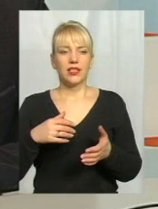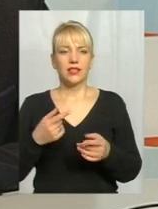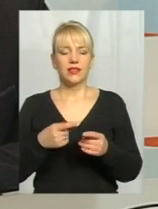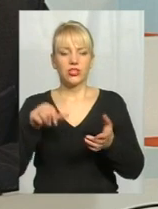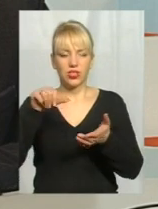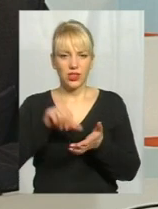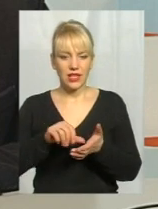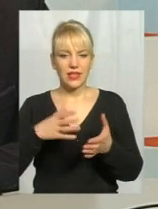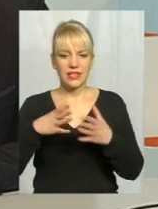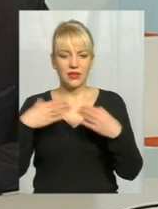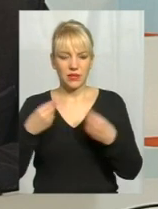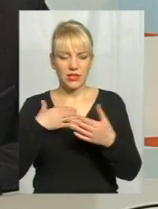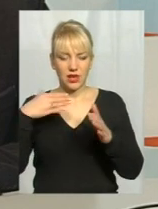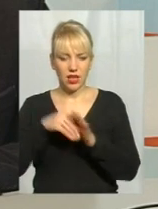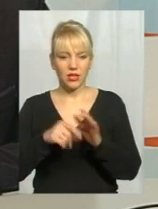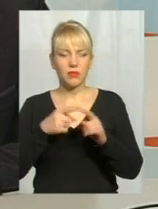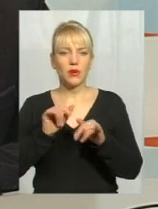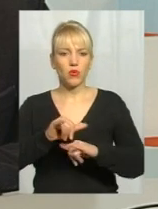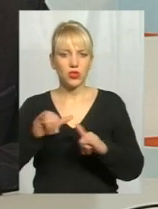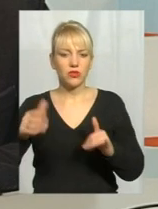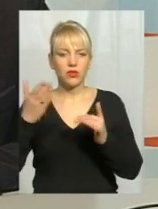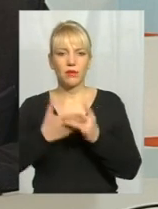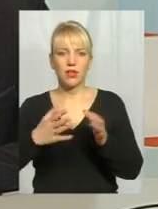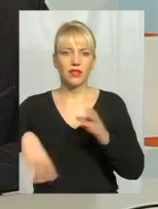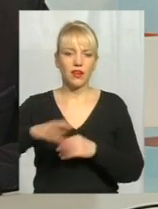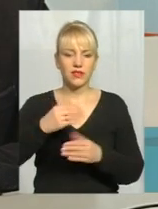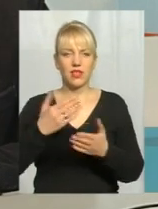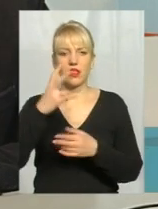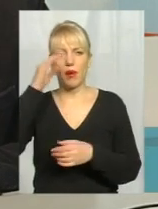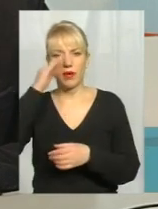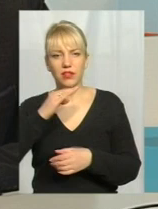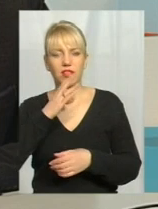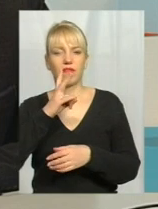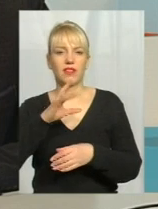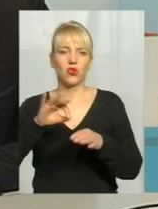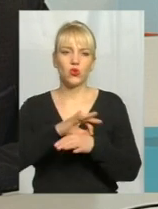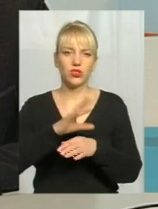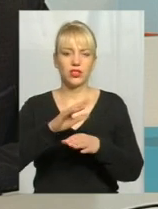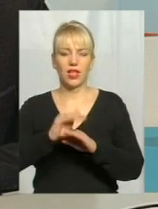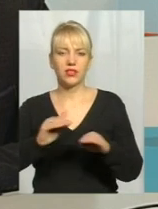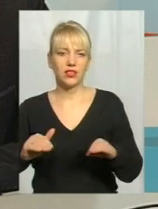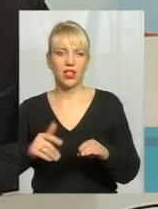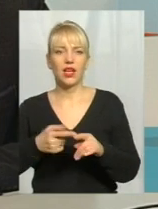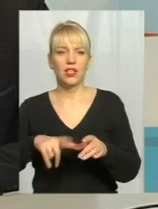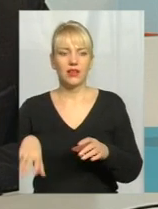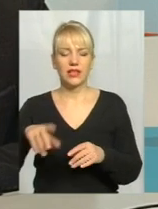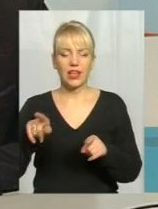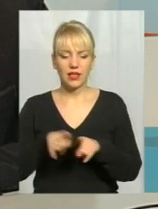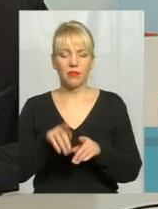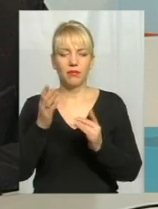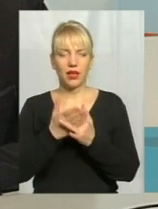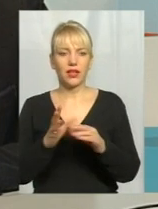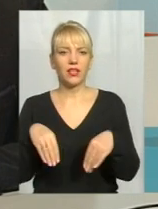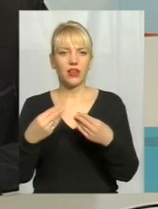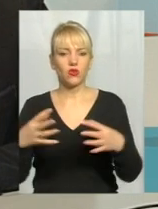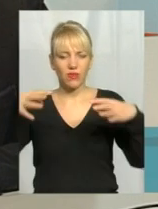члени сімей загиблих, тобто і на дітей, і на дружин, і на батьків, якщо таки є. Але всі пільги надаються в межах